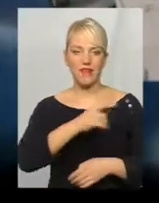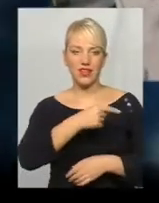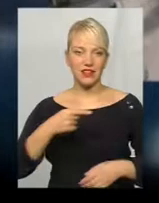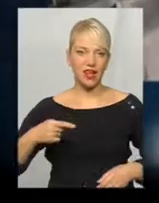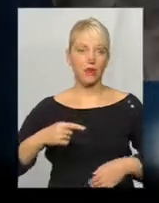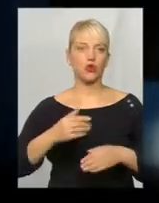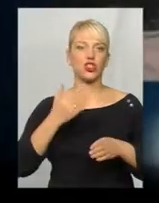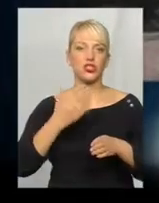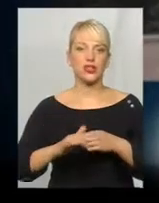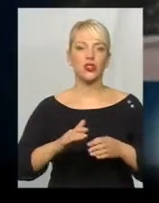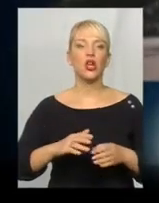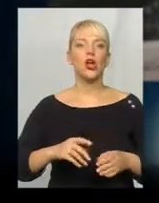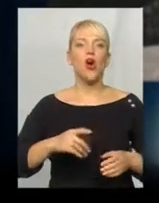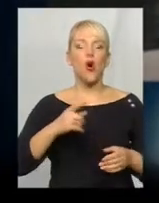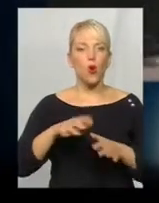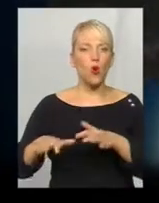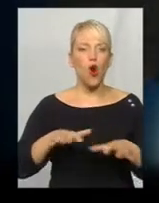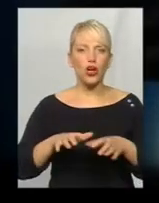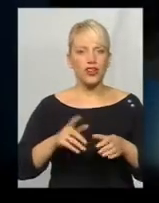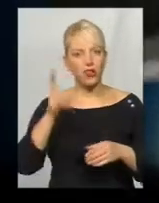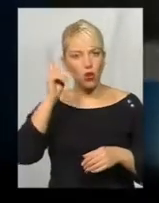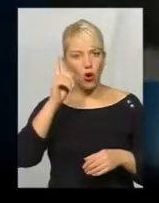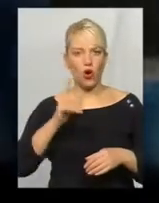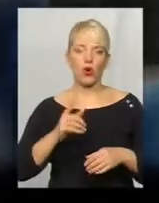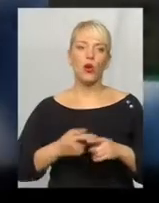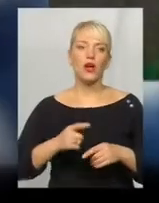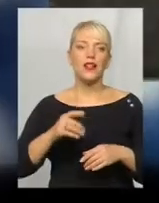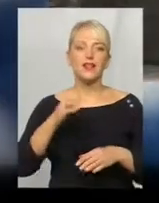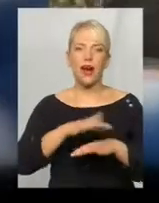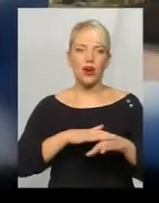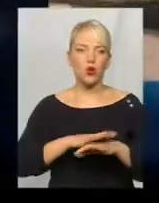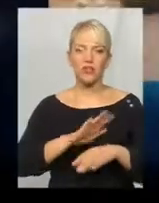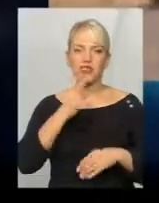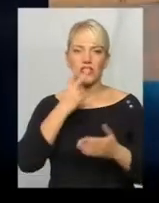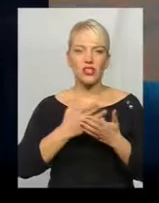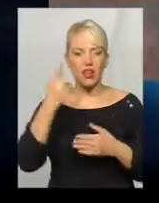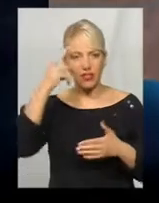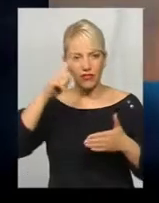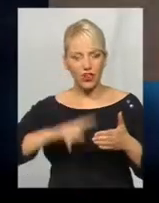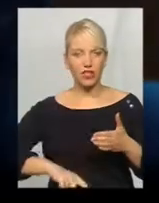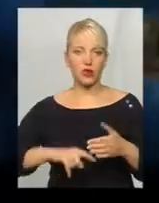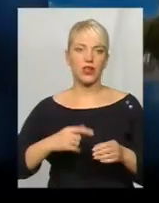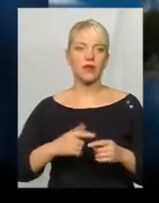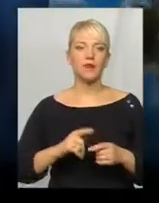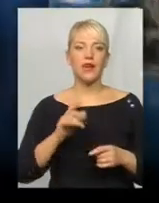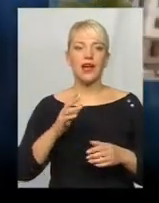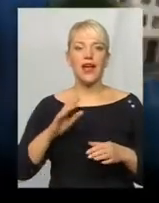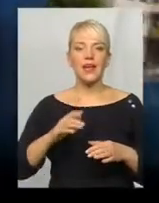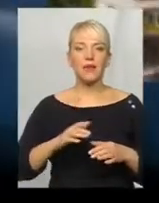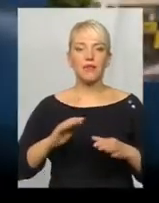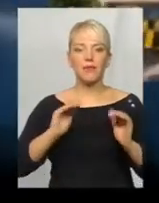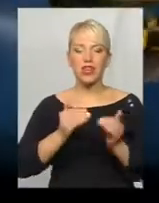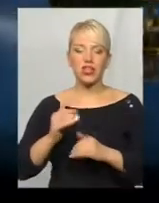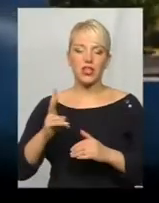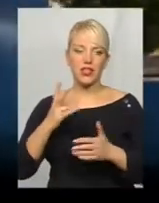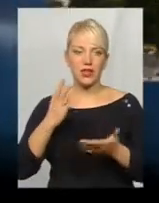корінного народу, не зважаючи на їхню релігію, національність, мову і політичні погляди. Етнічні меншини, до яких належать